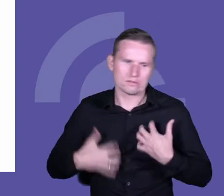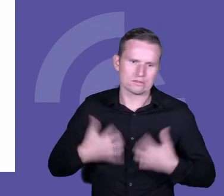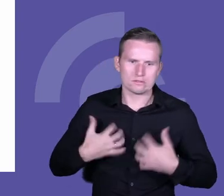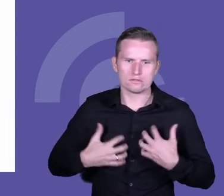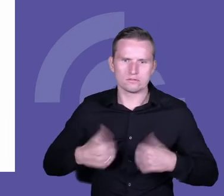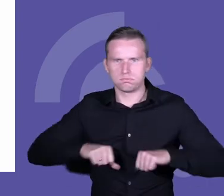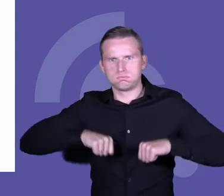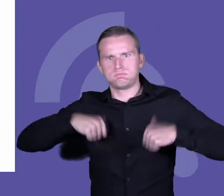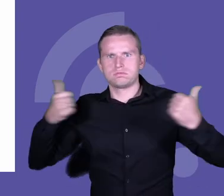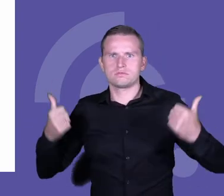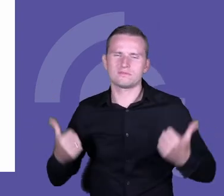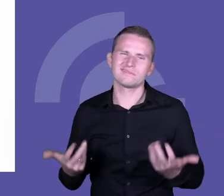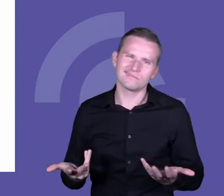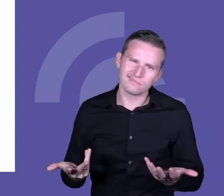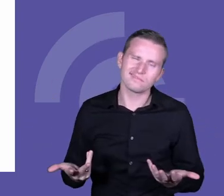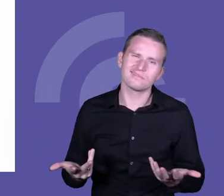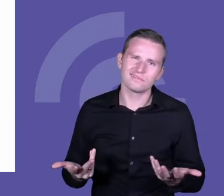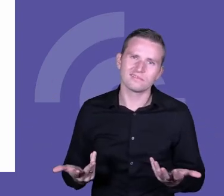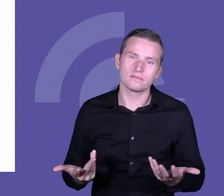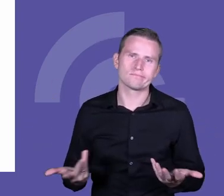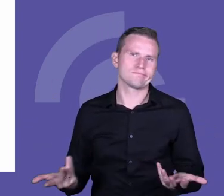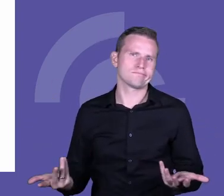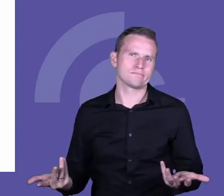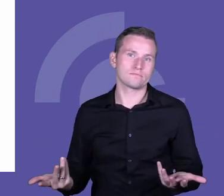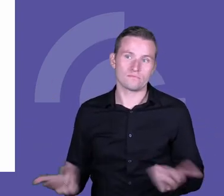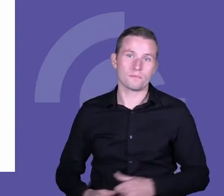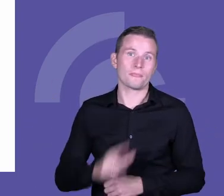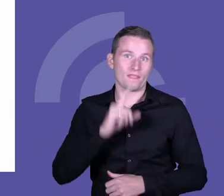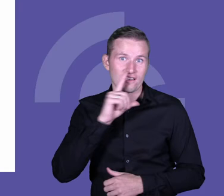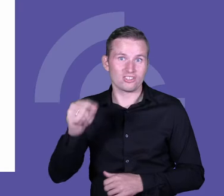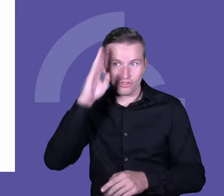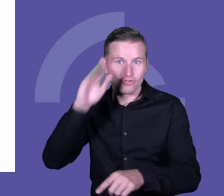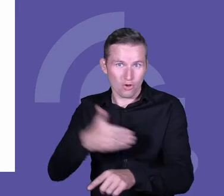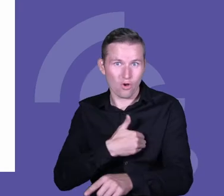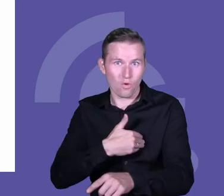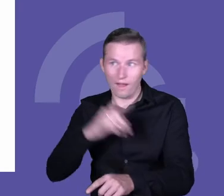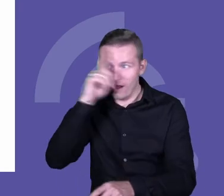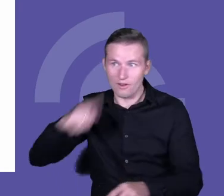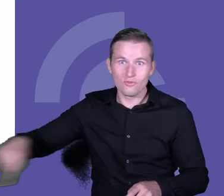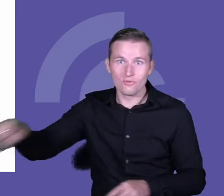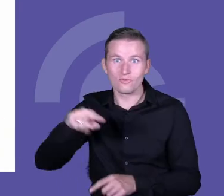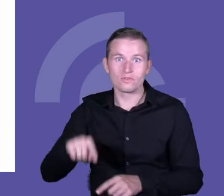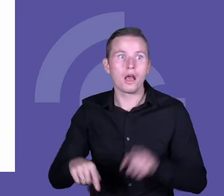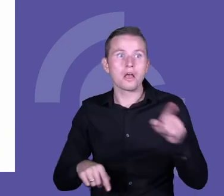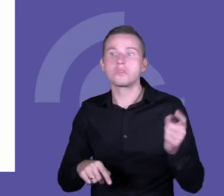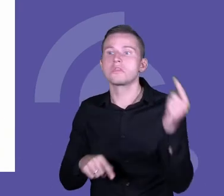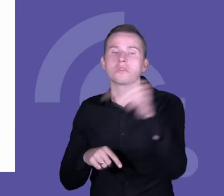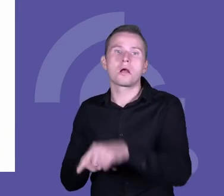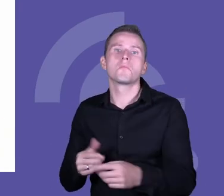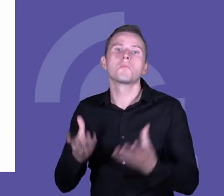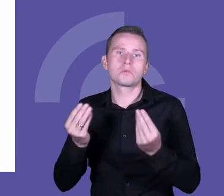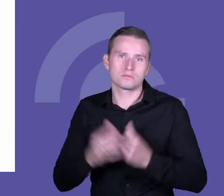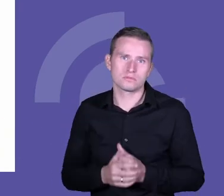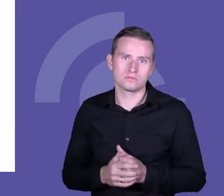znowu, idziesz do szkoły, idziesz do ludzi? Po co? Po co tam jesteś? Ja mogę podpowiedzieć